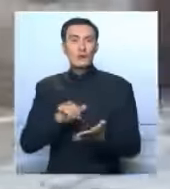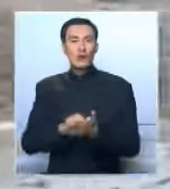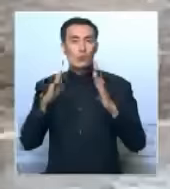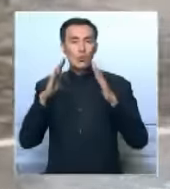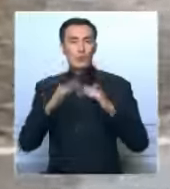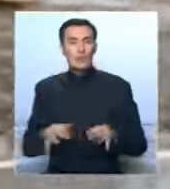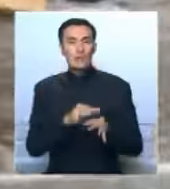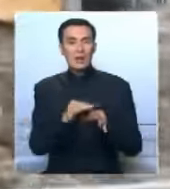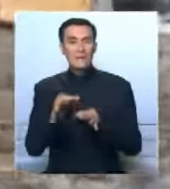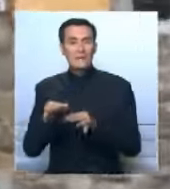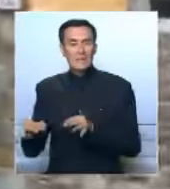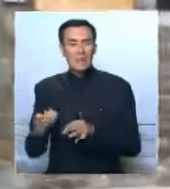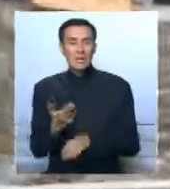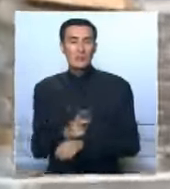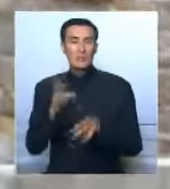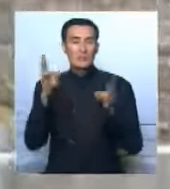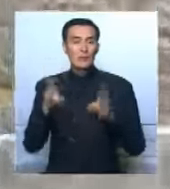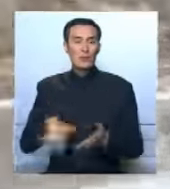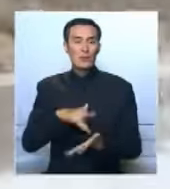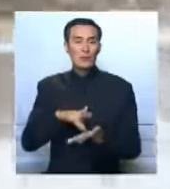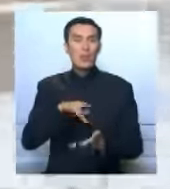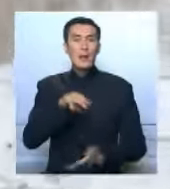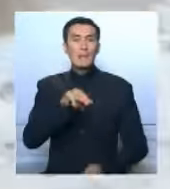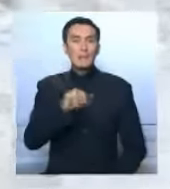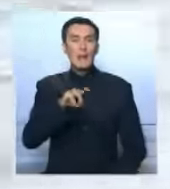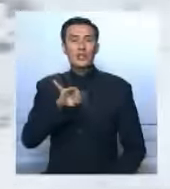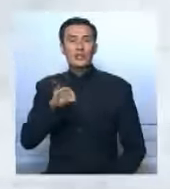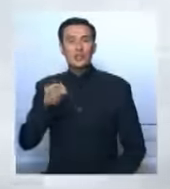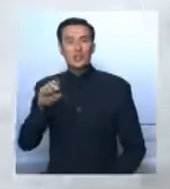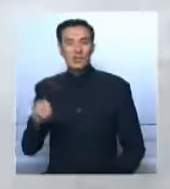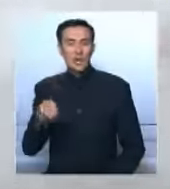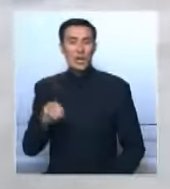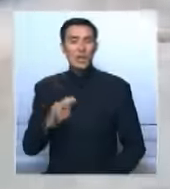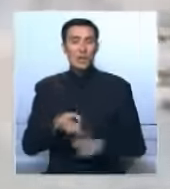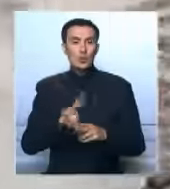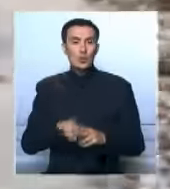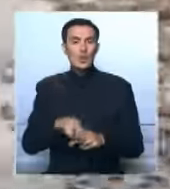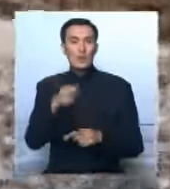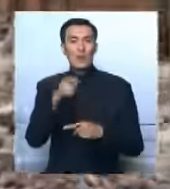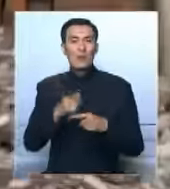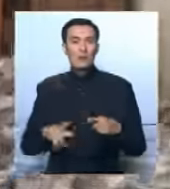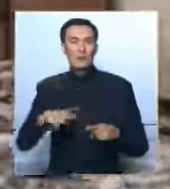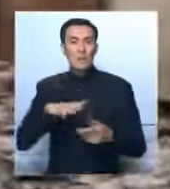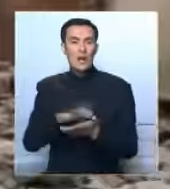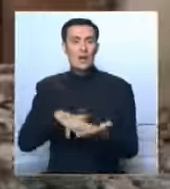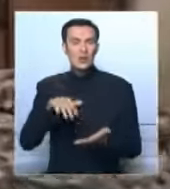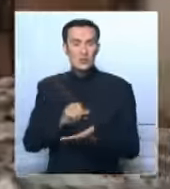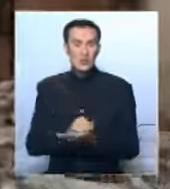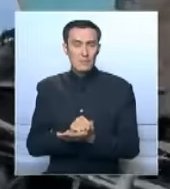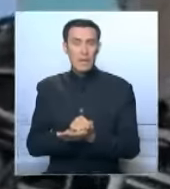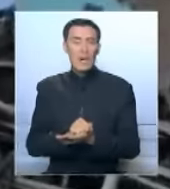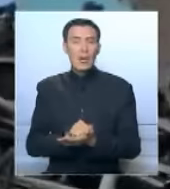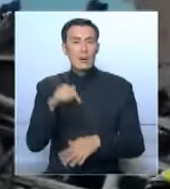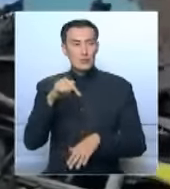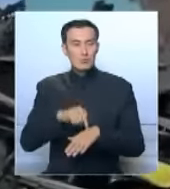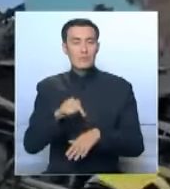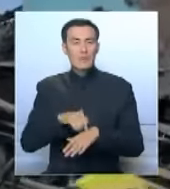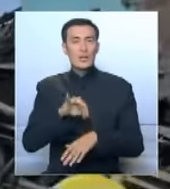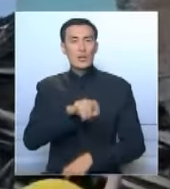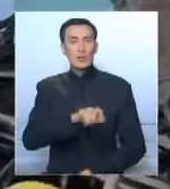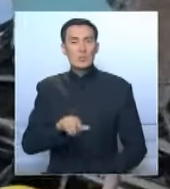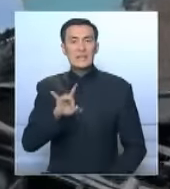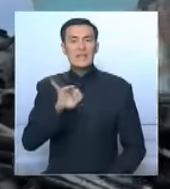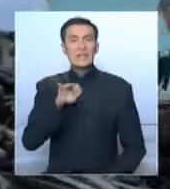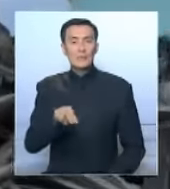несколько провинций, особенно пострадали города Матричи и Акумоли, которые наполовину разрушены. Отголоски ощутили и жители